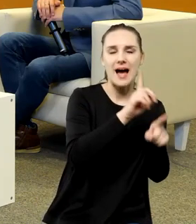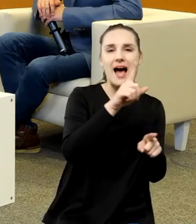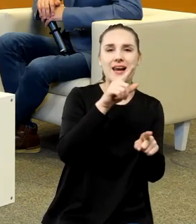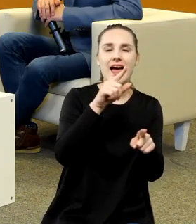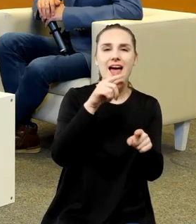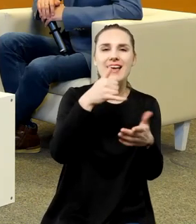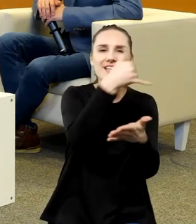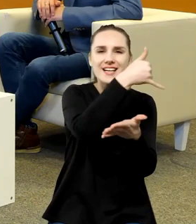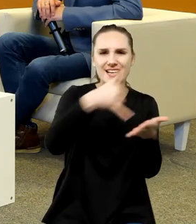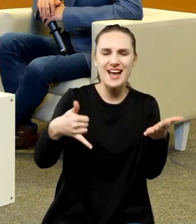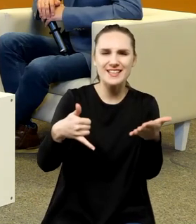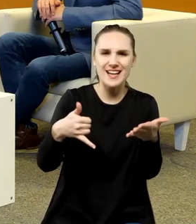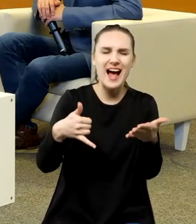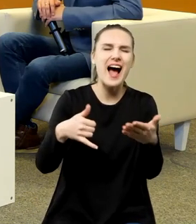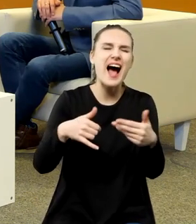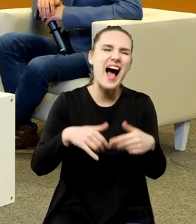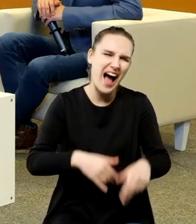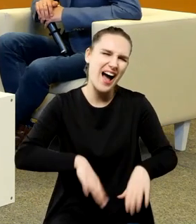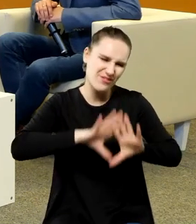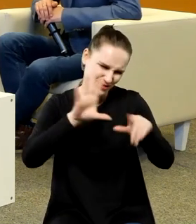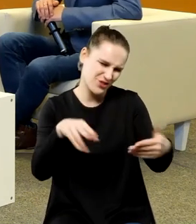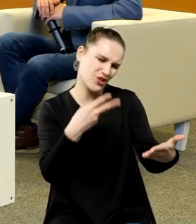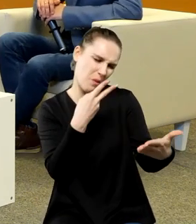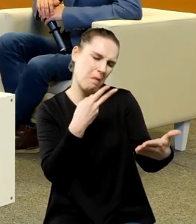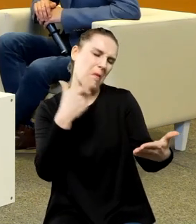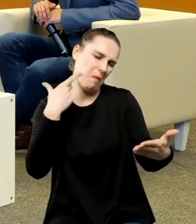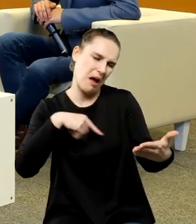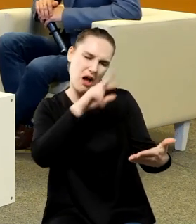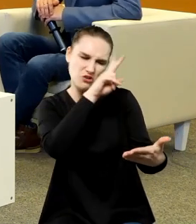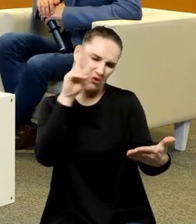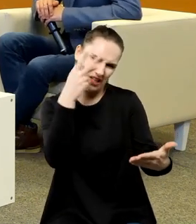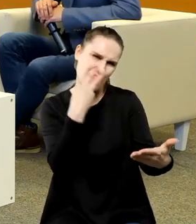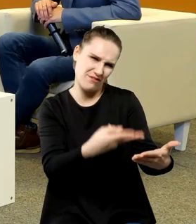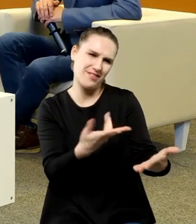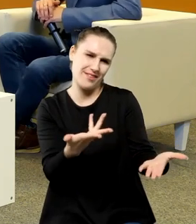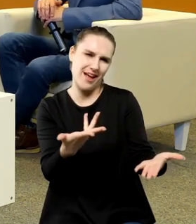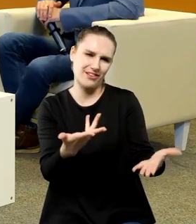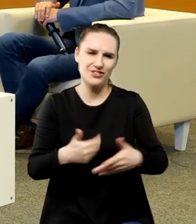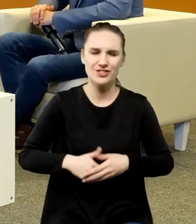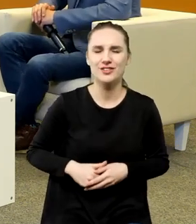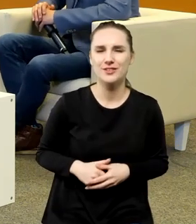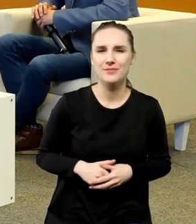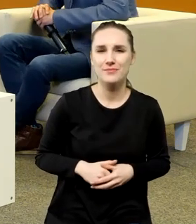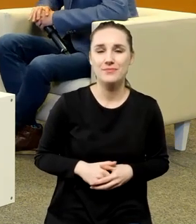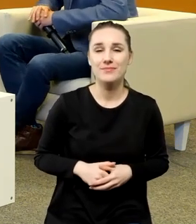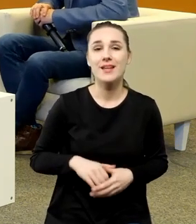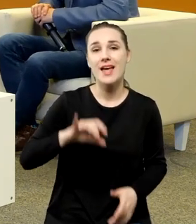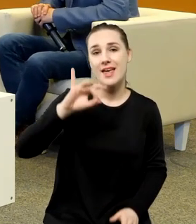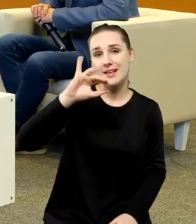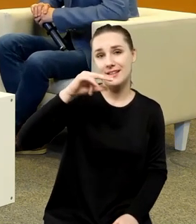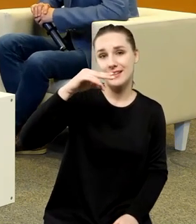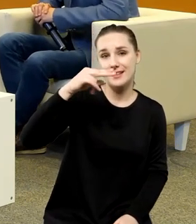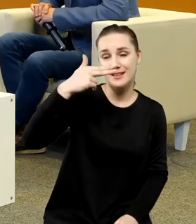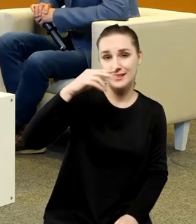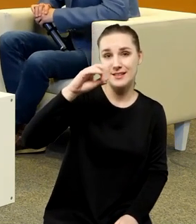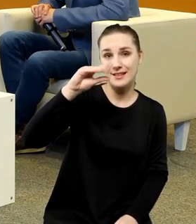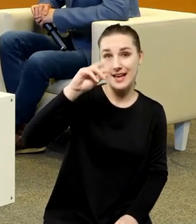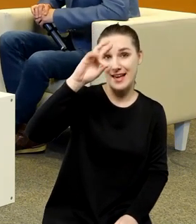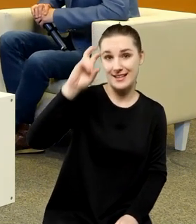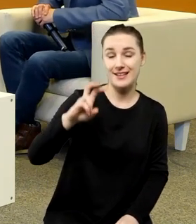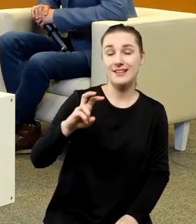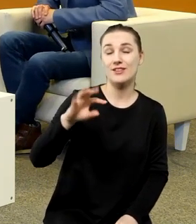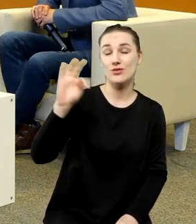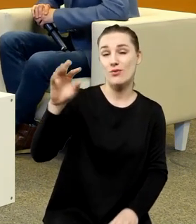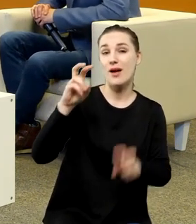cieniutką kreską że i tak spokojnie można było wszystko przeczytać więc tak badania Gingaricza mają również taką warstwę